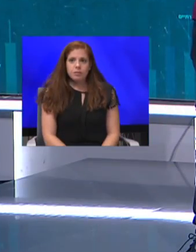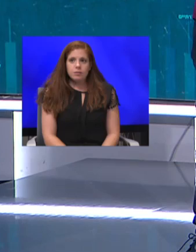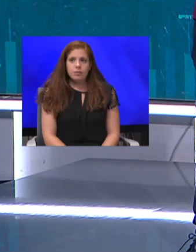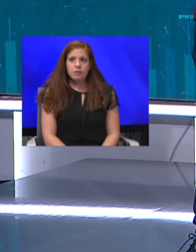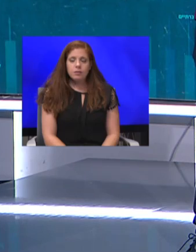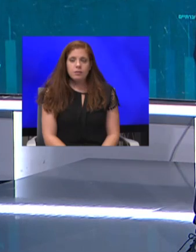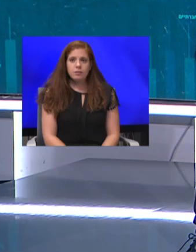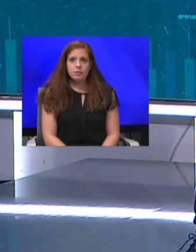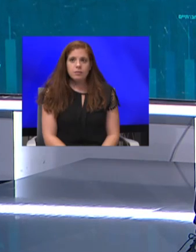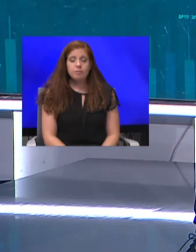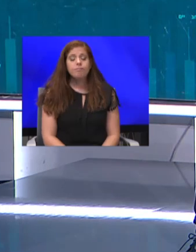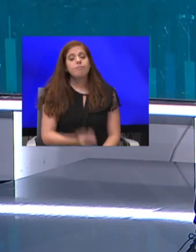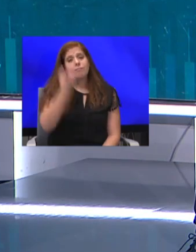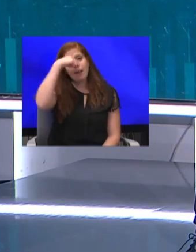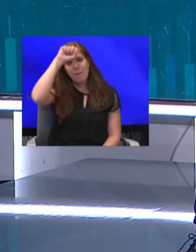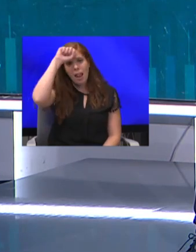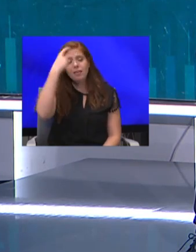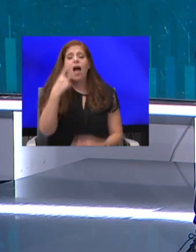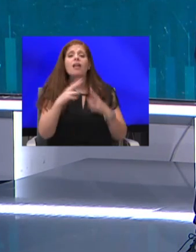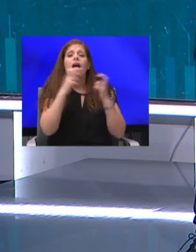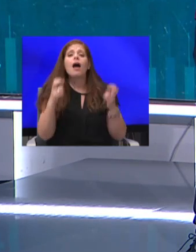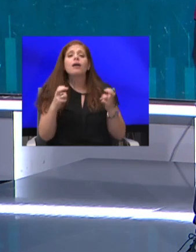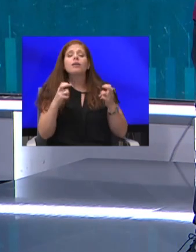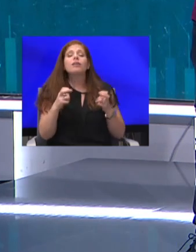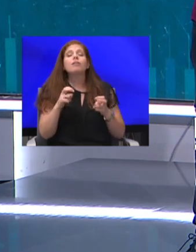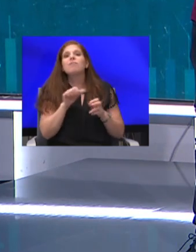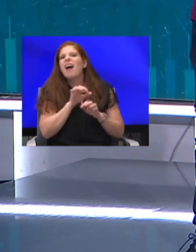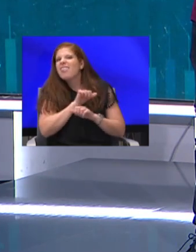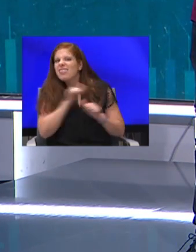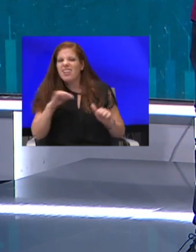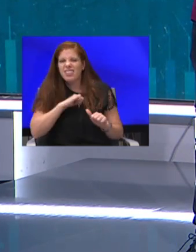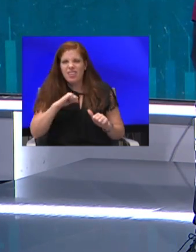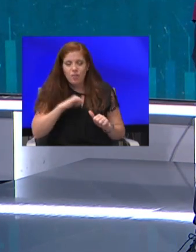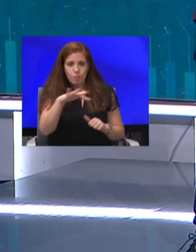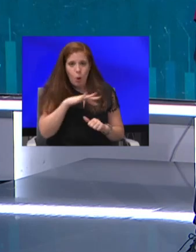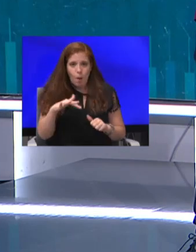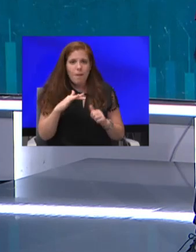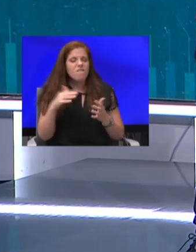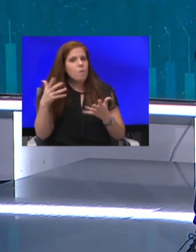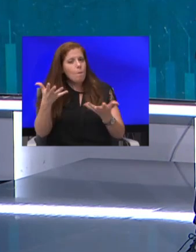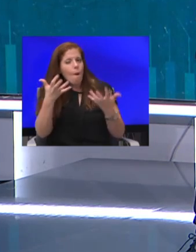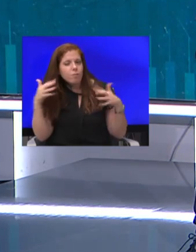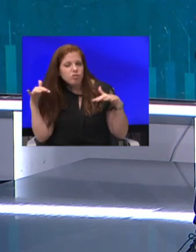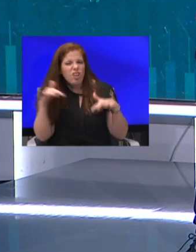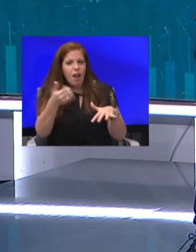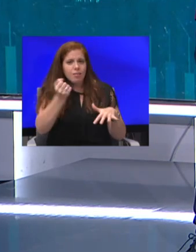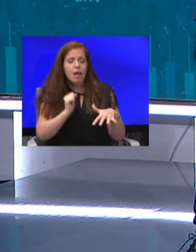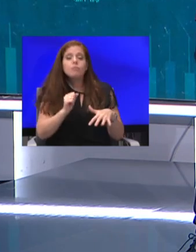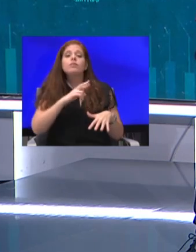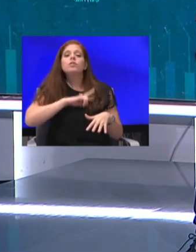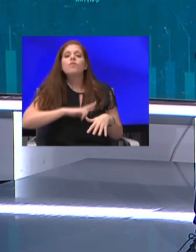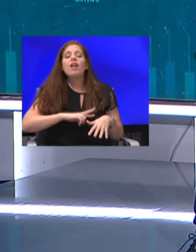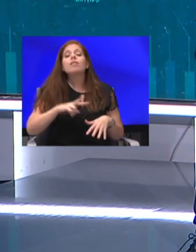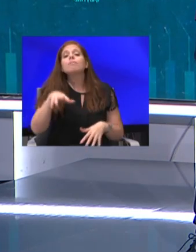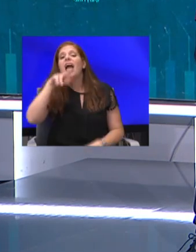ברלין, אחת הערים האטרקטיביות באירופה, ומוקד משיכה למיליוני תיירים, סובלת בימים אלה מגל שני של קורונה, והפכה בימים